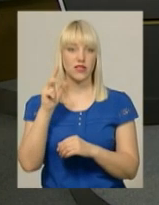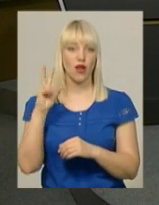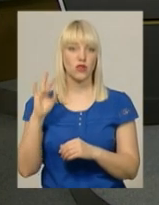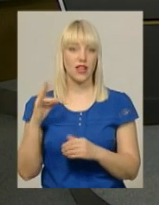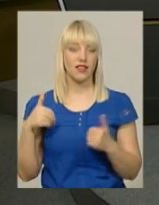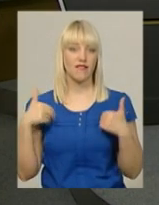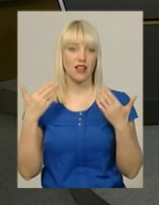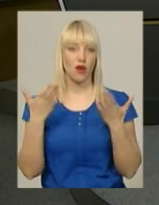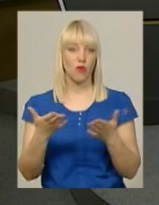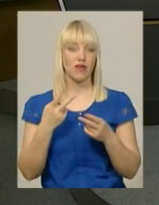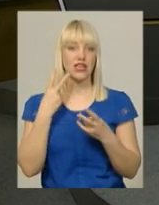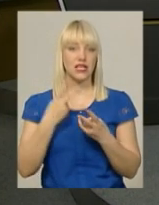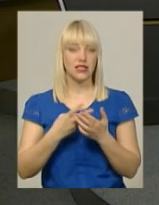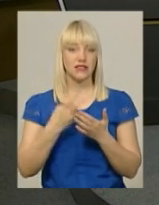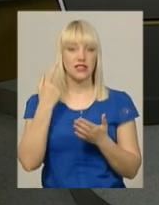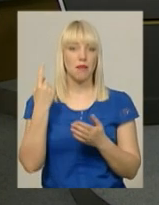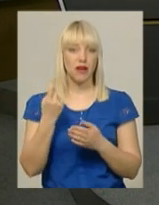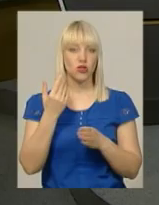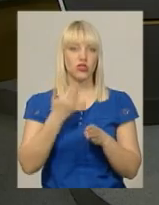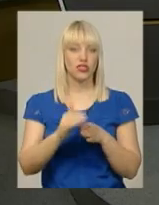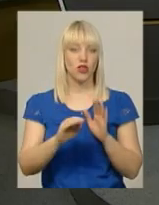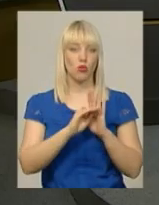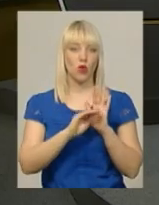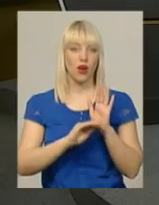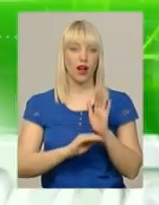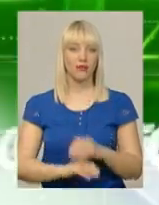вітаємо вас. І зараз анонс першої частини програми.